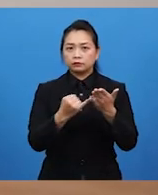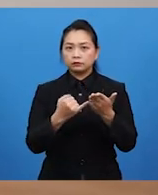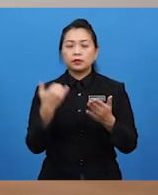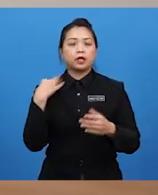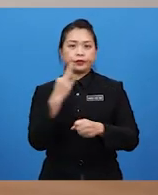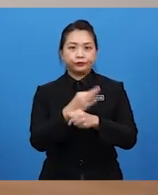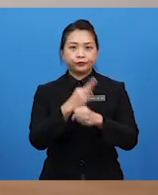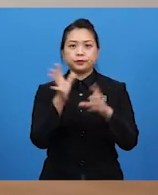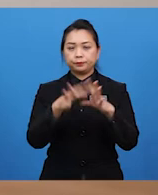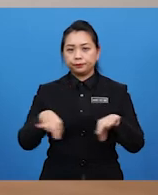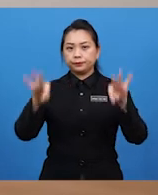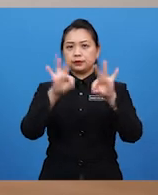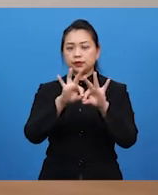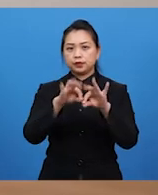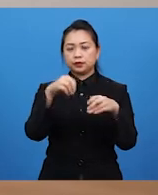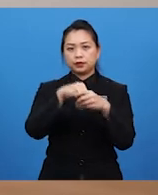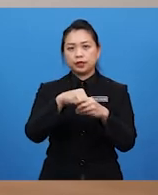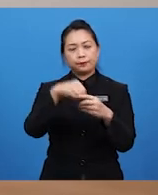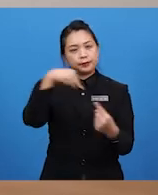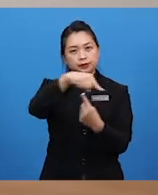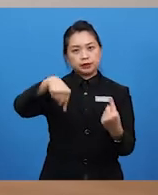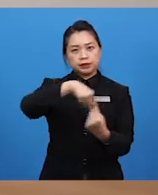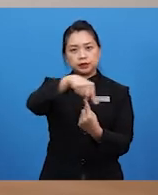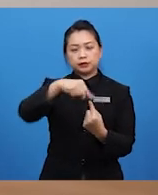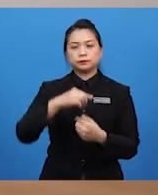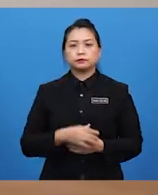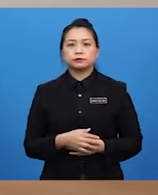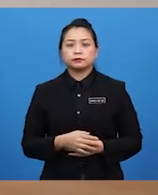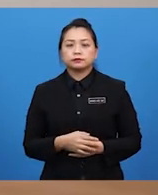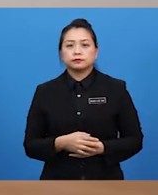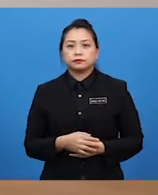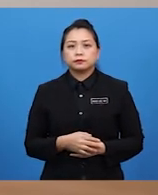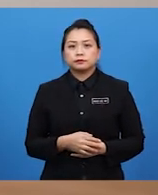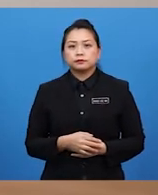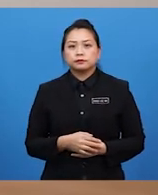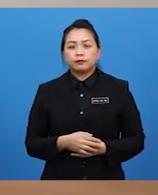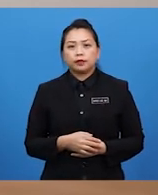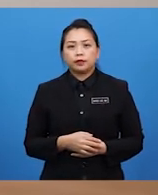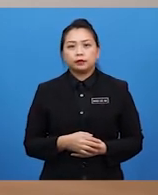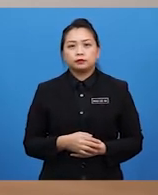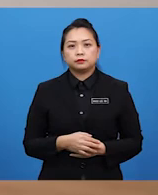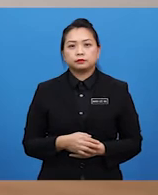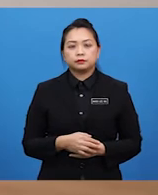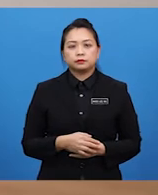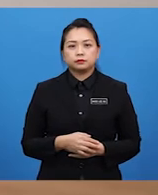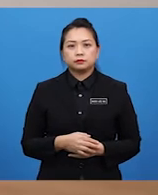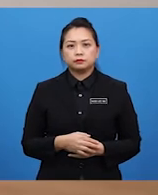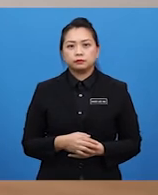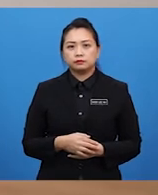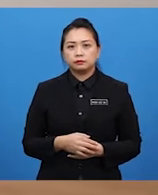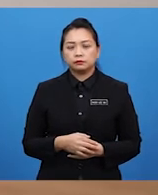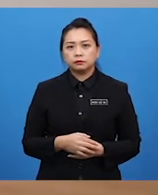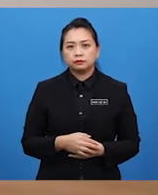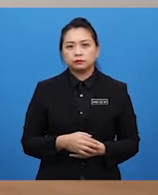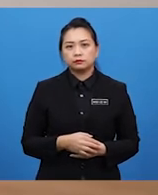memainkan peranan penting dalam persekitaran. Jadi, Cikgu Arif rasanya macam nak tahu apa itu kepentingannya di situ? Mestilah nak tahu.